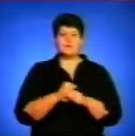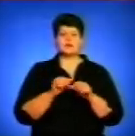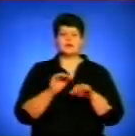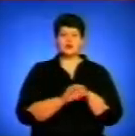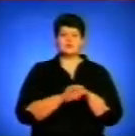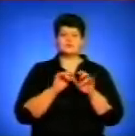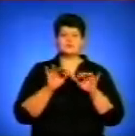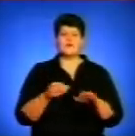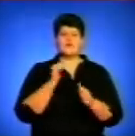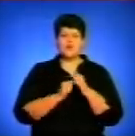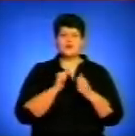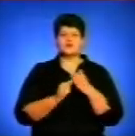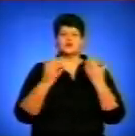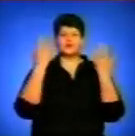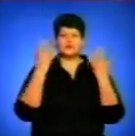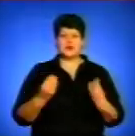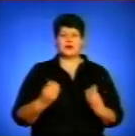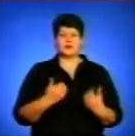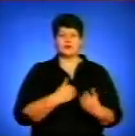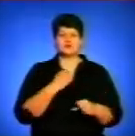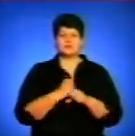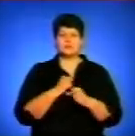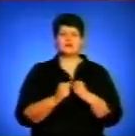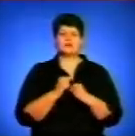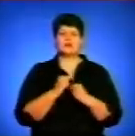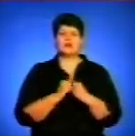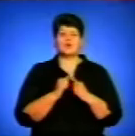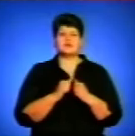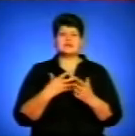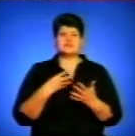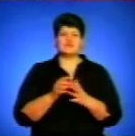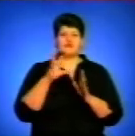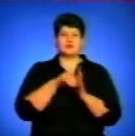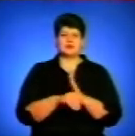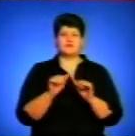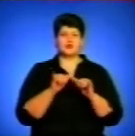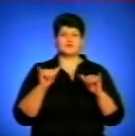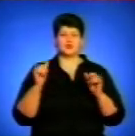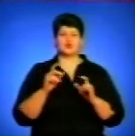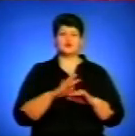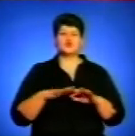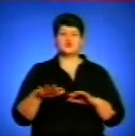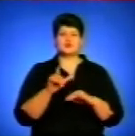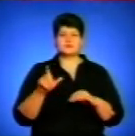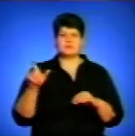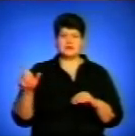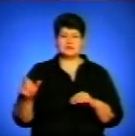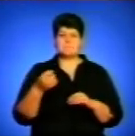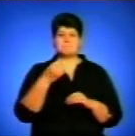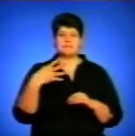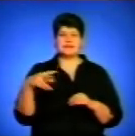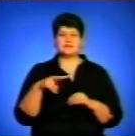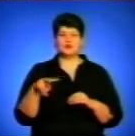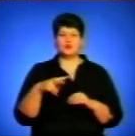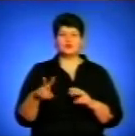і кожного дня вона старається зробити свій вклад для розвитку суспільства. Наступна їх зустріч 15 лютого у Львові. Там